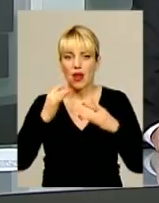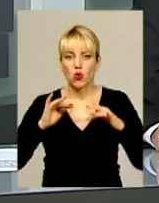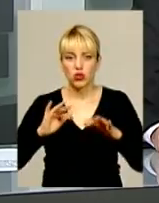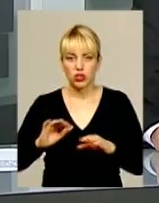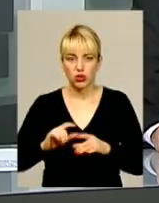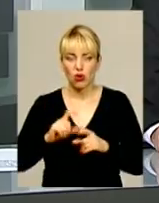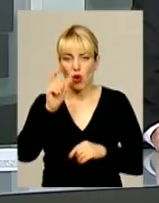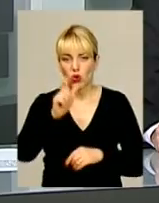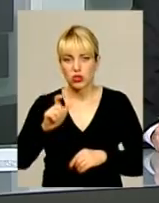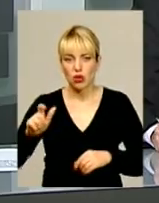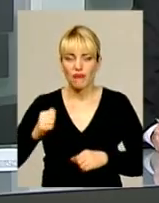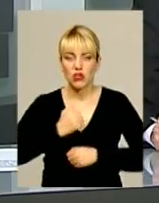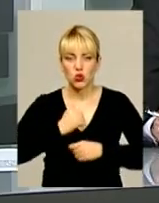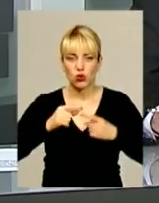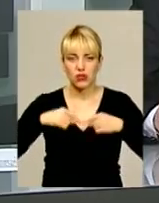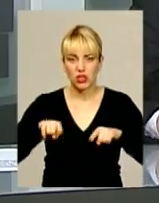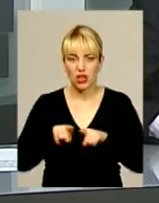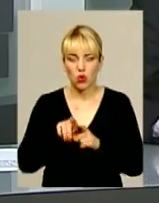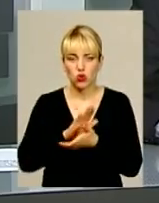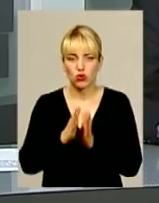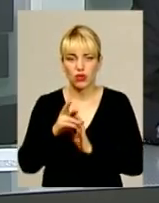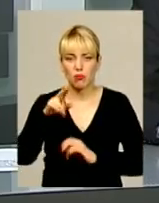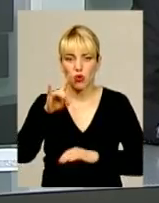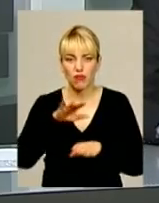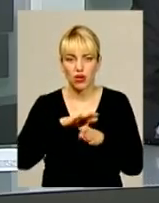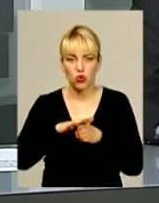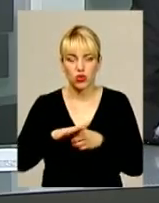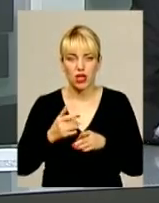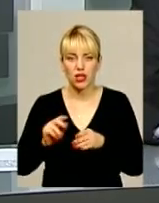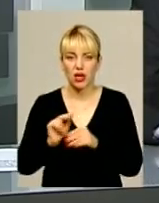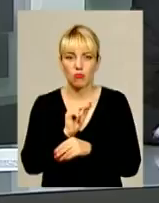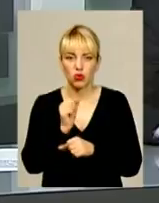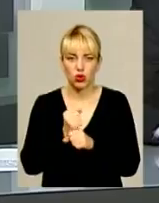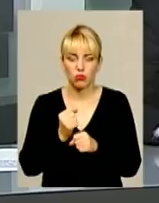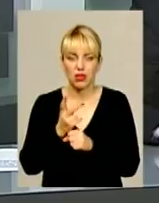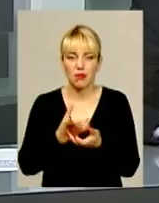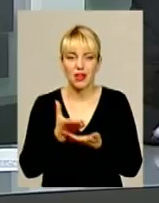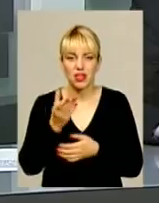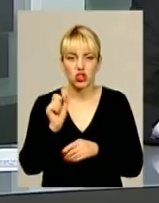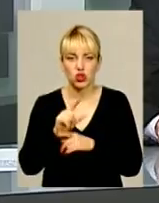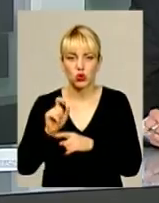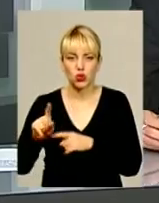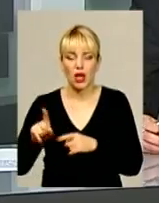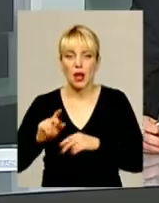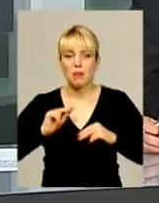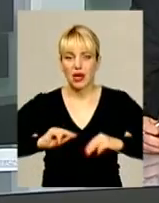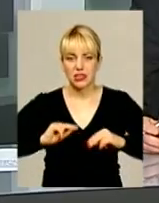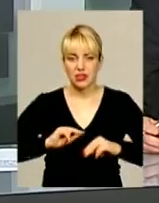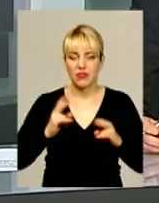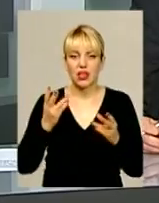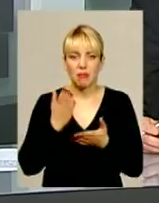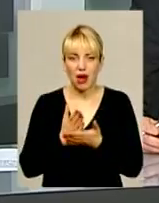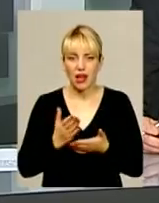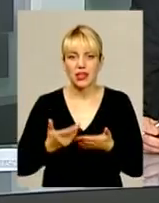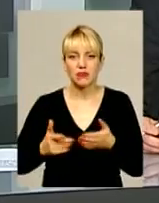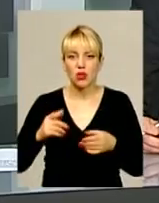військовій частині. Також договори про виконання ремонтних робіт та платіжні доручення. Працівники військової прокуратури мали дозвіл